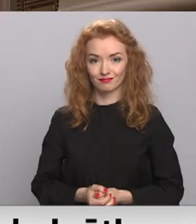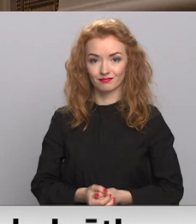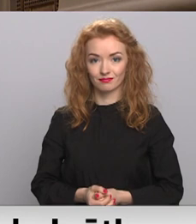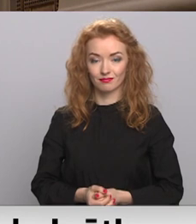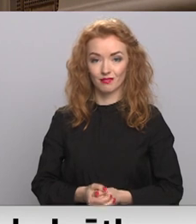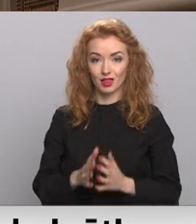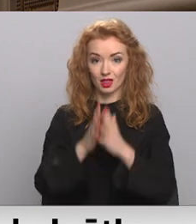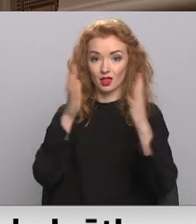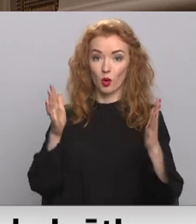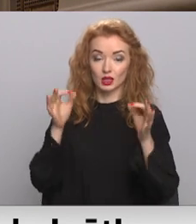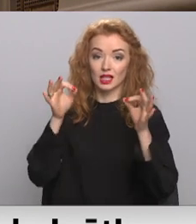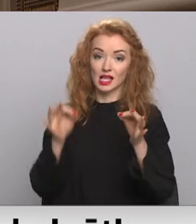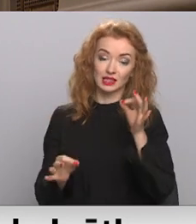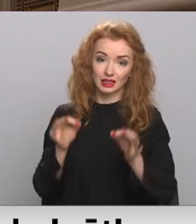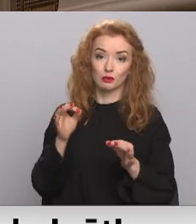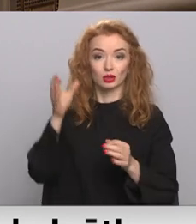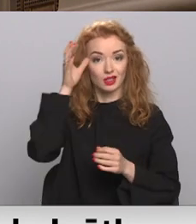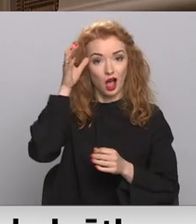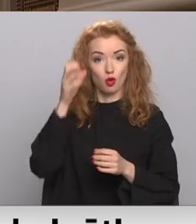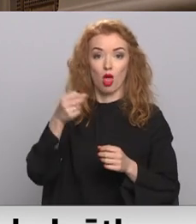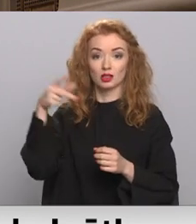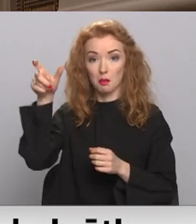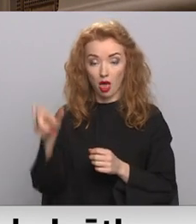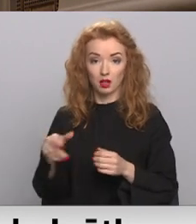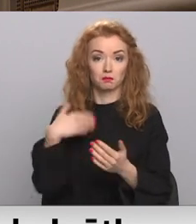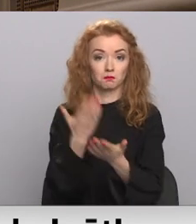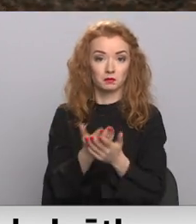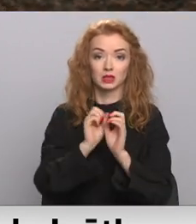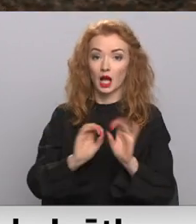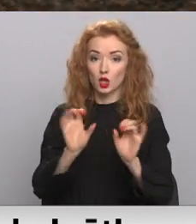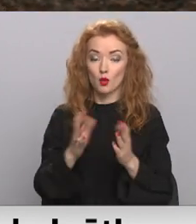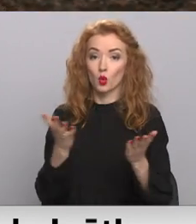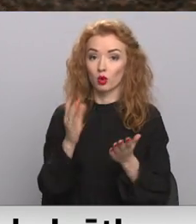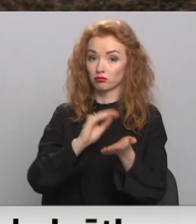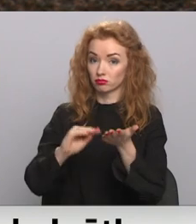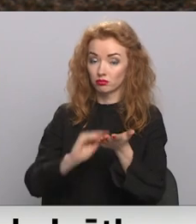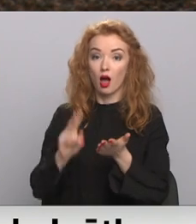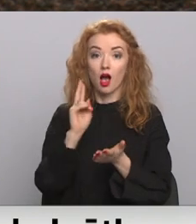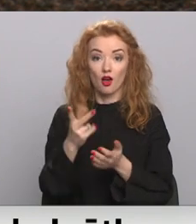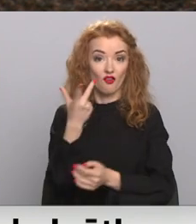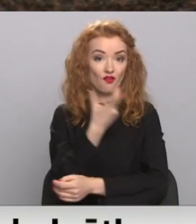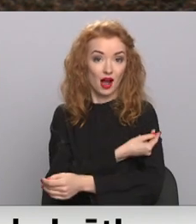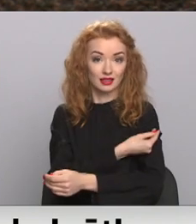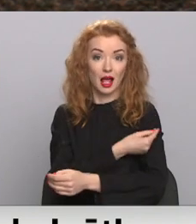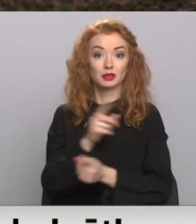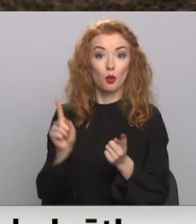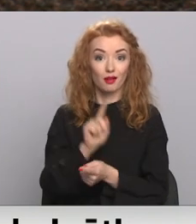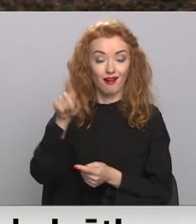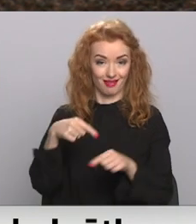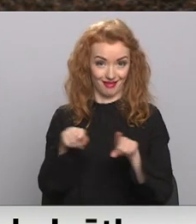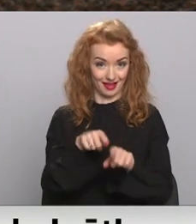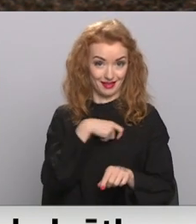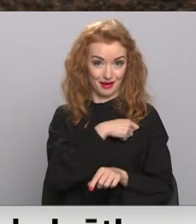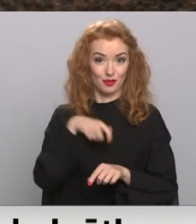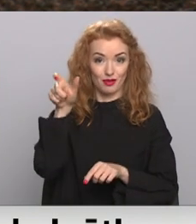Vairāk valsts tiesību zinātņa eksperti sagatavojuši skaidrojumu saimai, kurā norāda, ka vakcinācijas pienākums aptiecas arī uz deputātiem